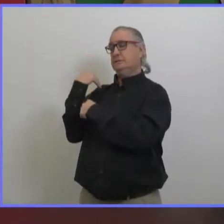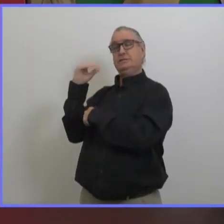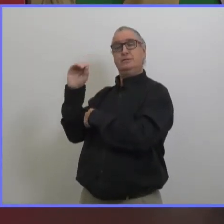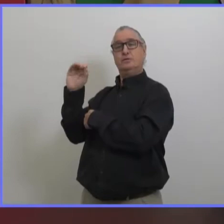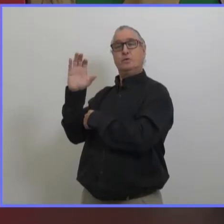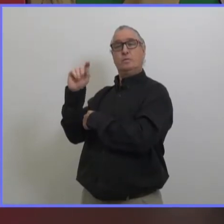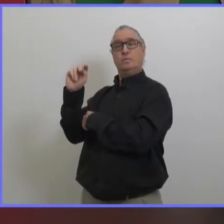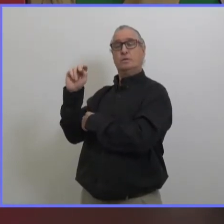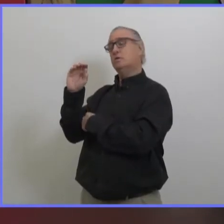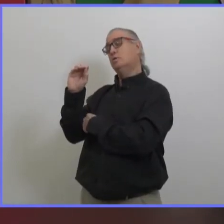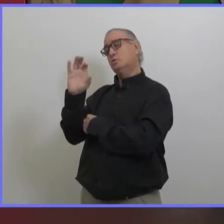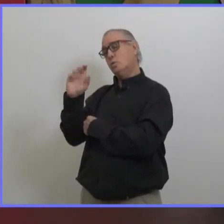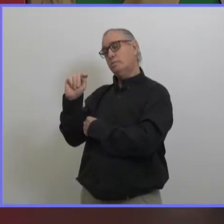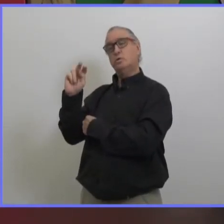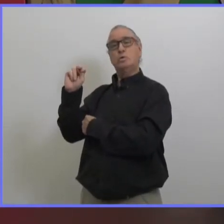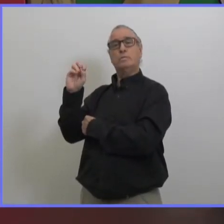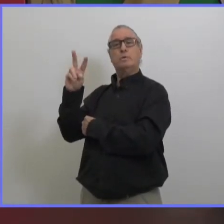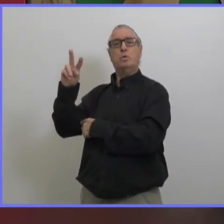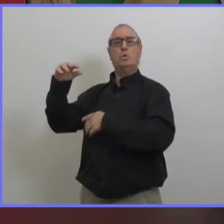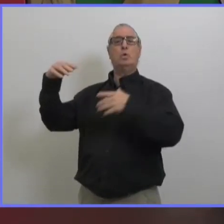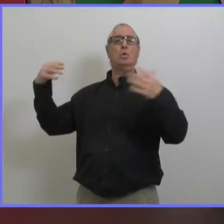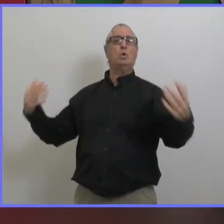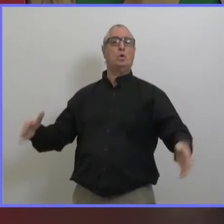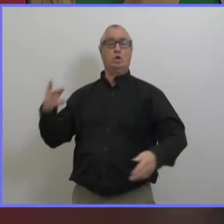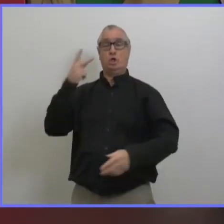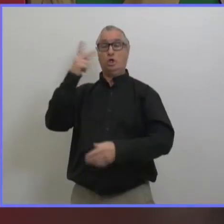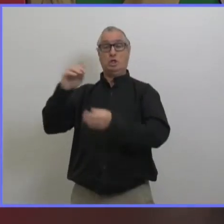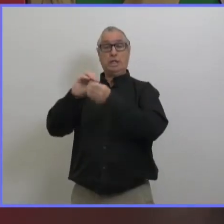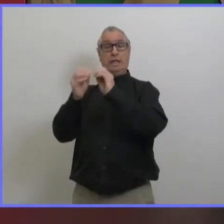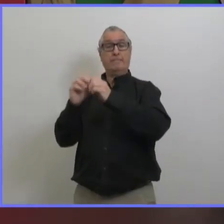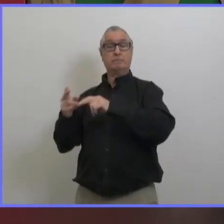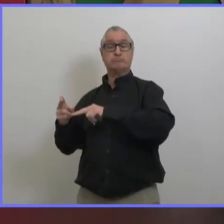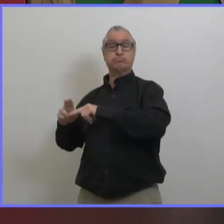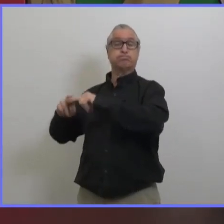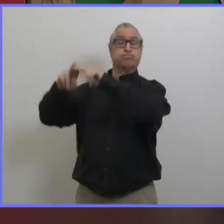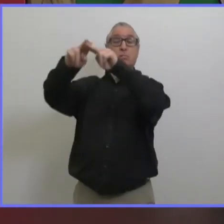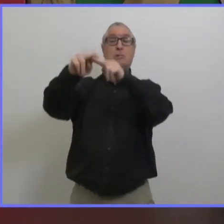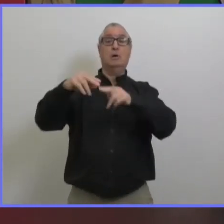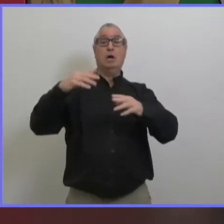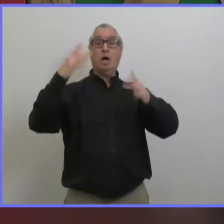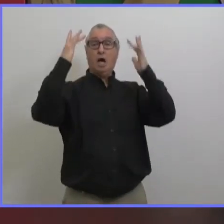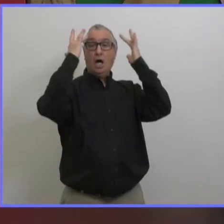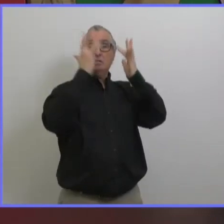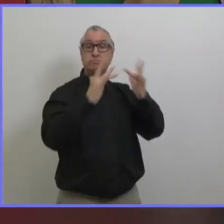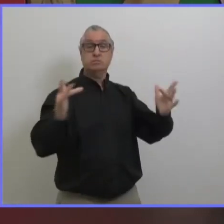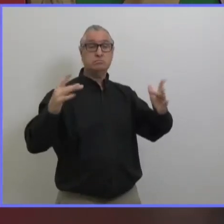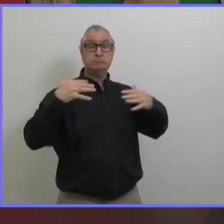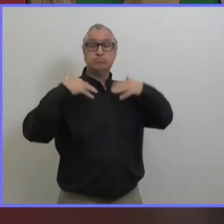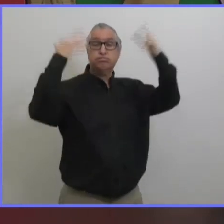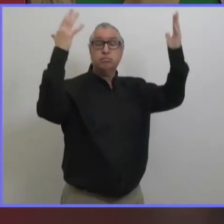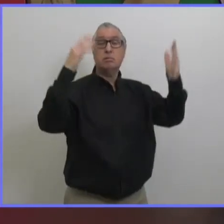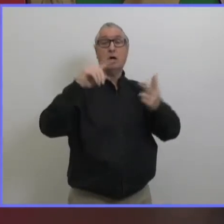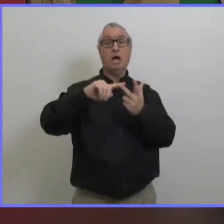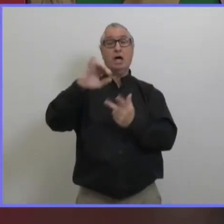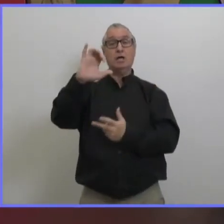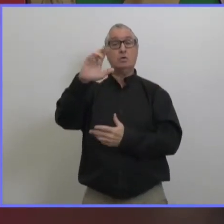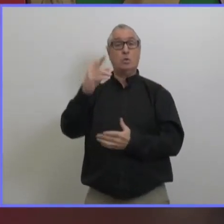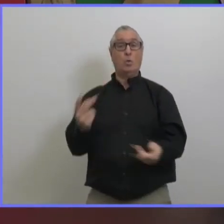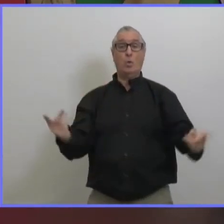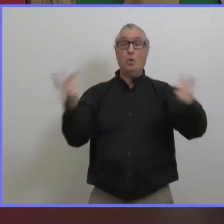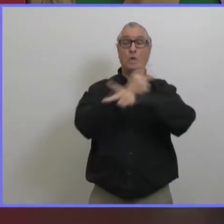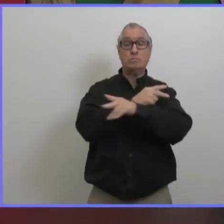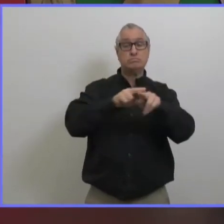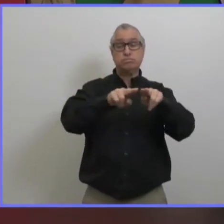des deux perspectives il y en a qui nous disent que les restrictions devraient être encore plus strictes et d'autres qui nous disent que franchement on devrait assouplir encore plus de